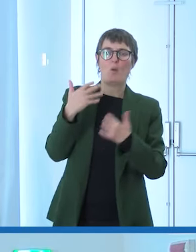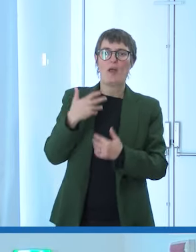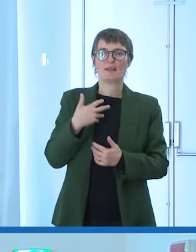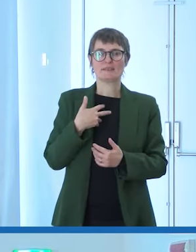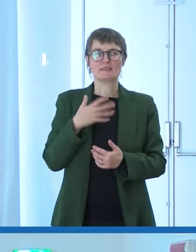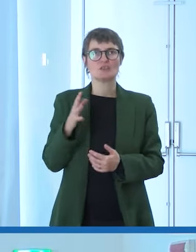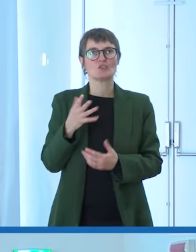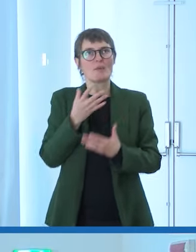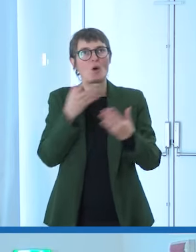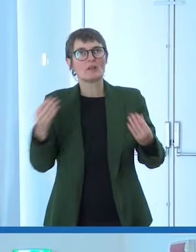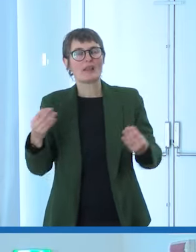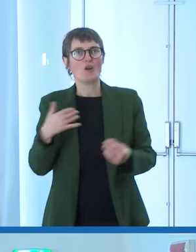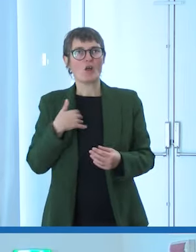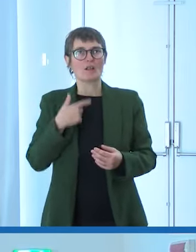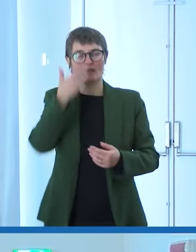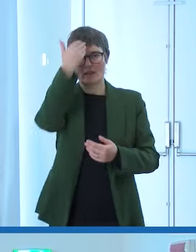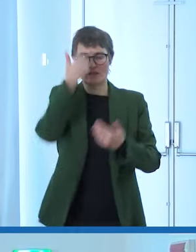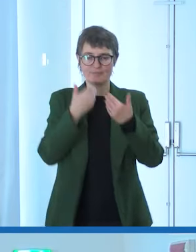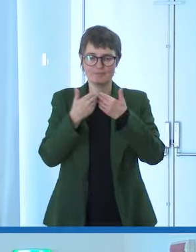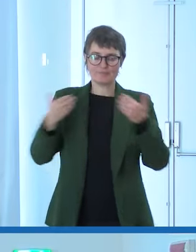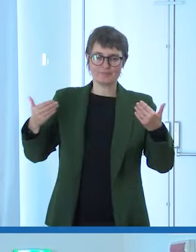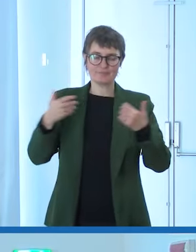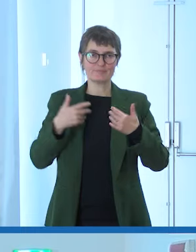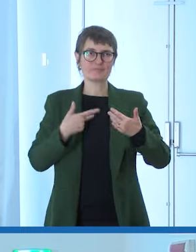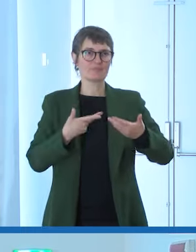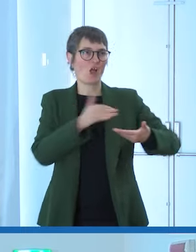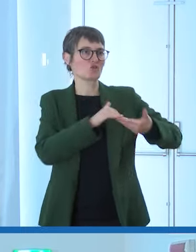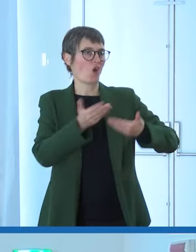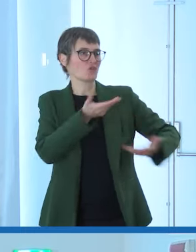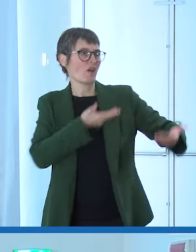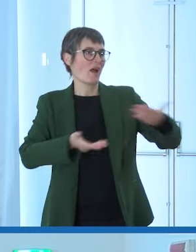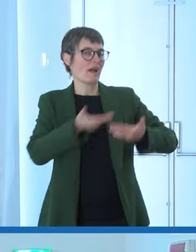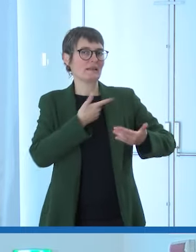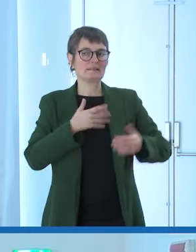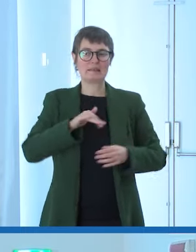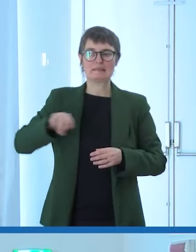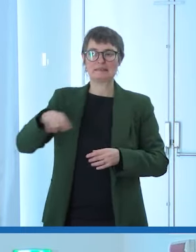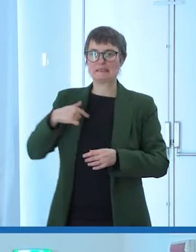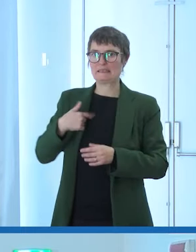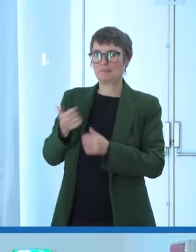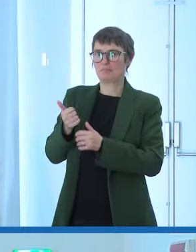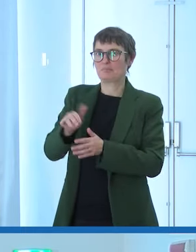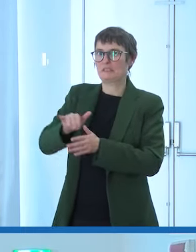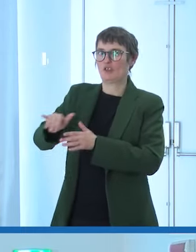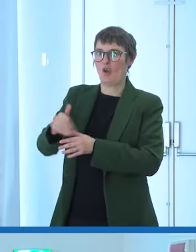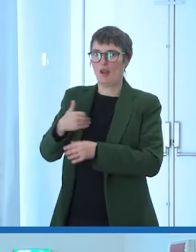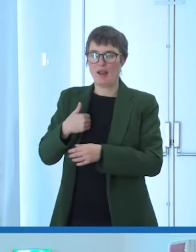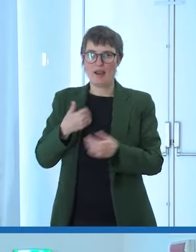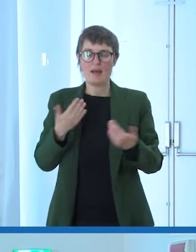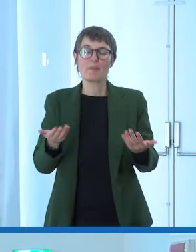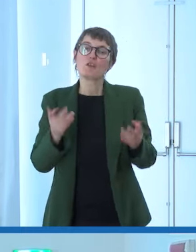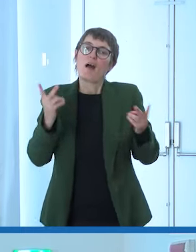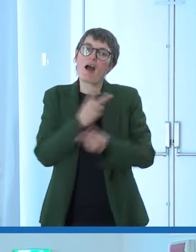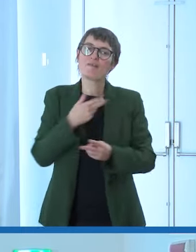socialità anche di reazione per vincere proprio la timidezza ma comunque la cosa chiave che volevo condividere con voi